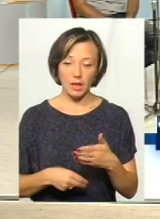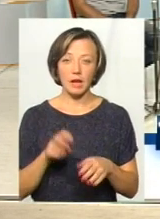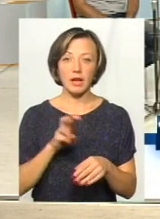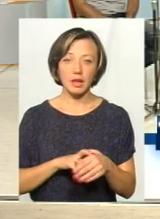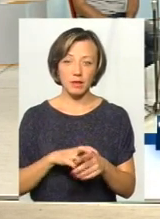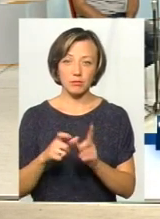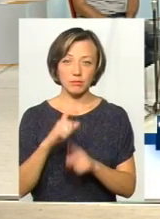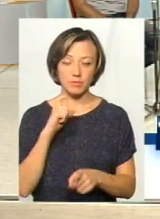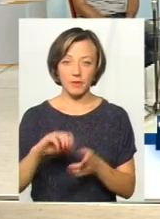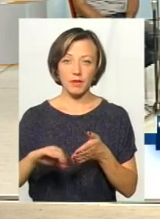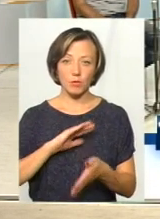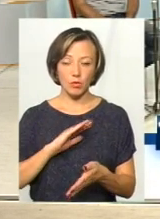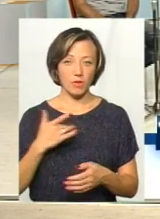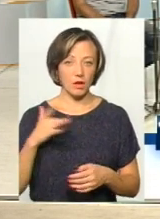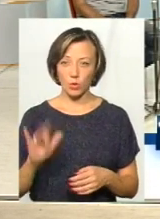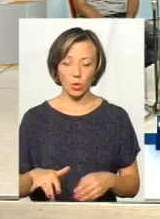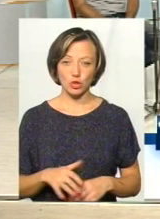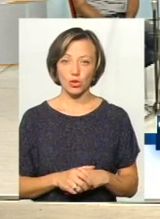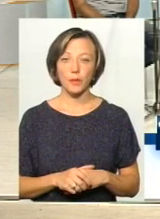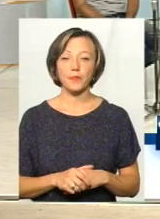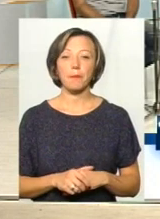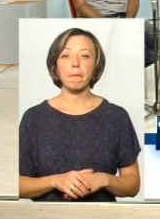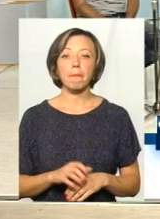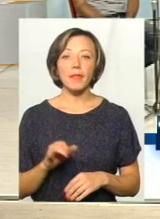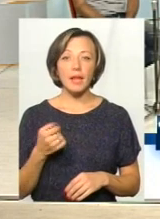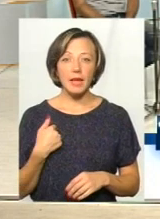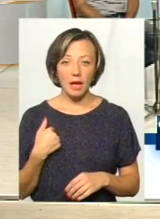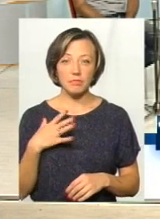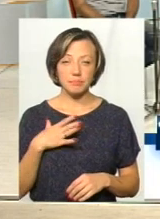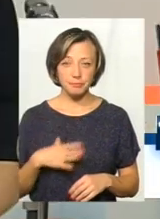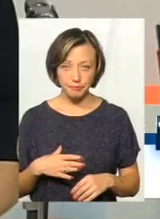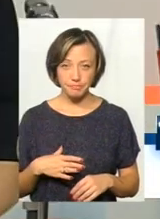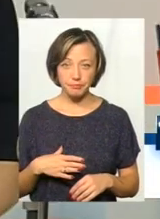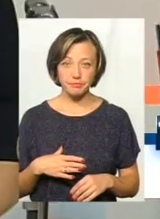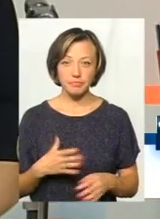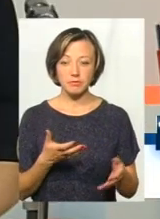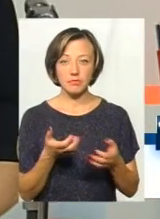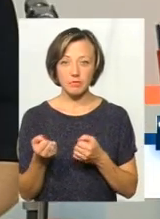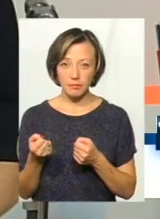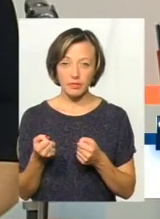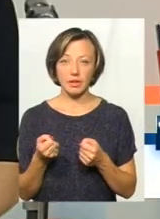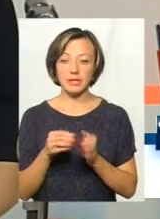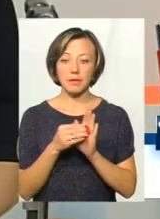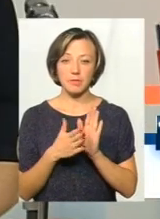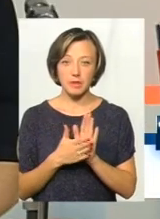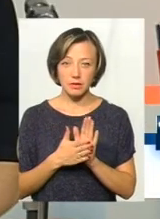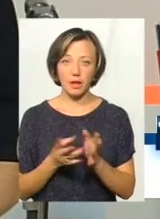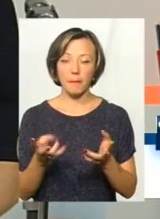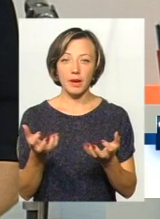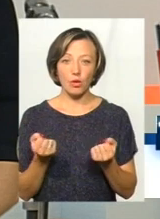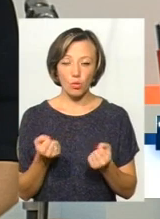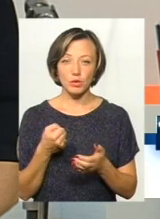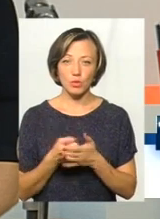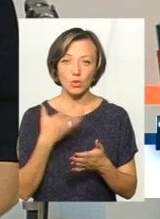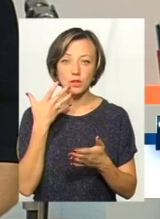лікарь відмовила категоріста. І ось тому змушена була перепишуватись на прийом